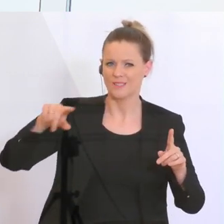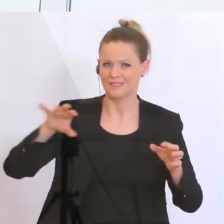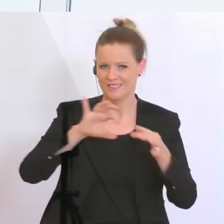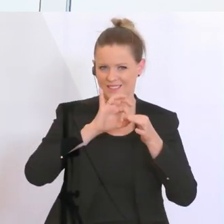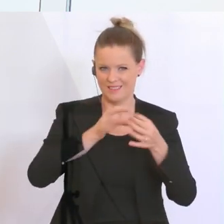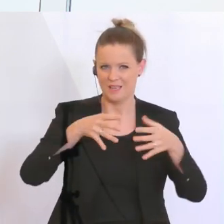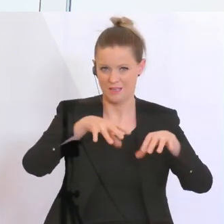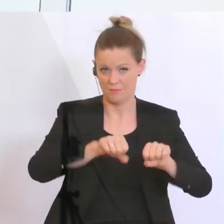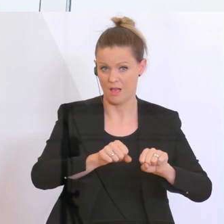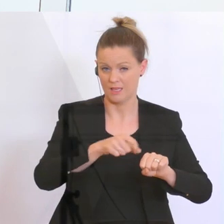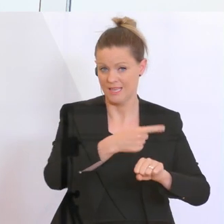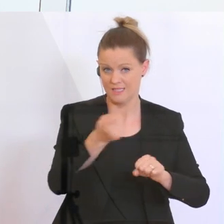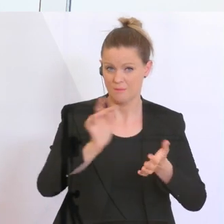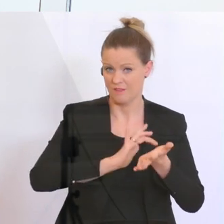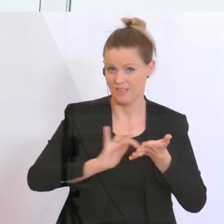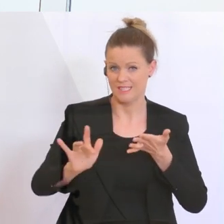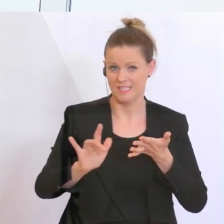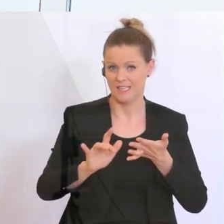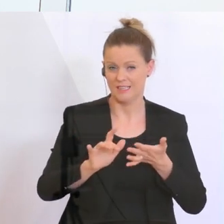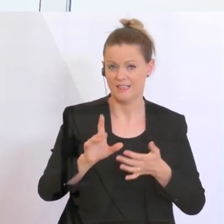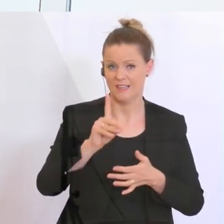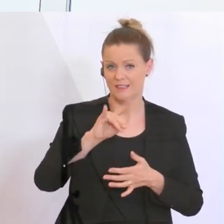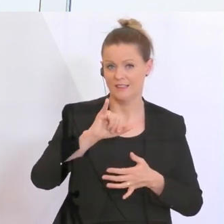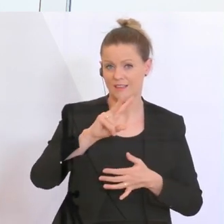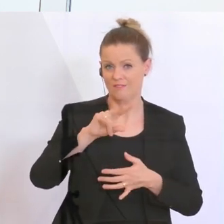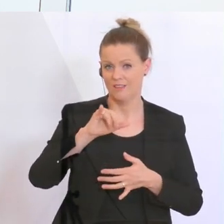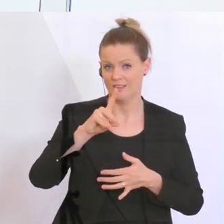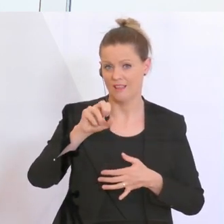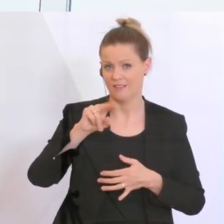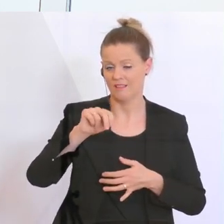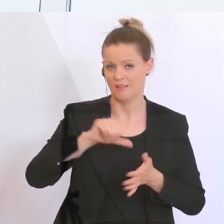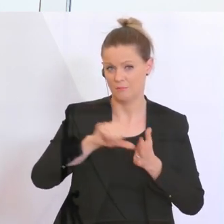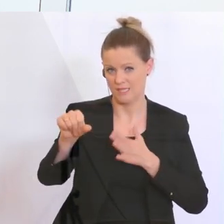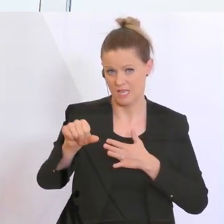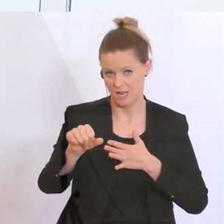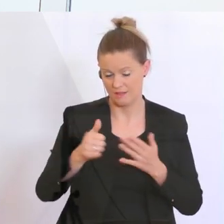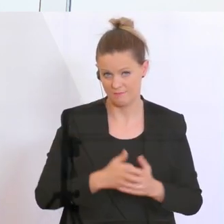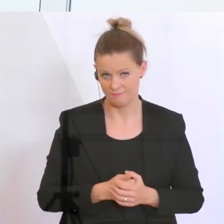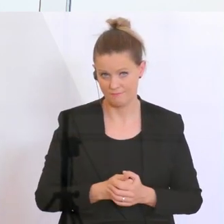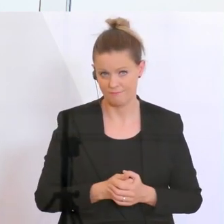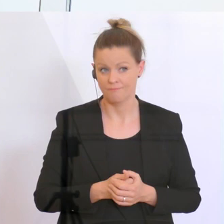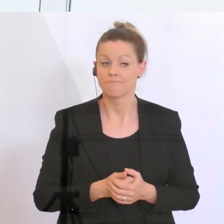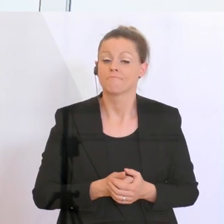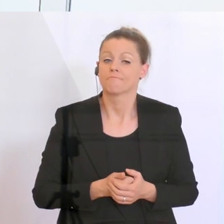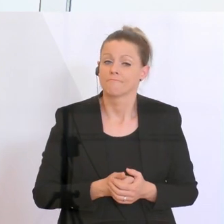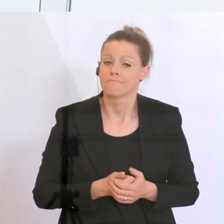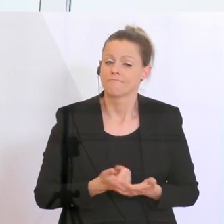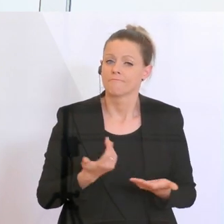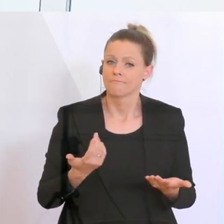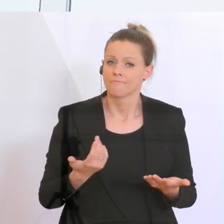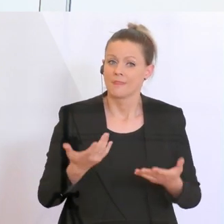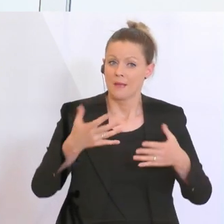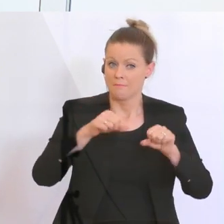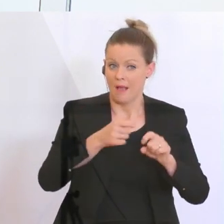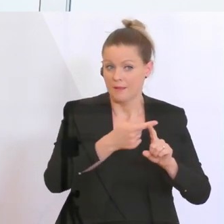darauf verzichtet, zum jetzigen Zeitpunkt Dividenden auszuzahlen. Und von den Banken, die diese